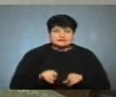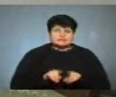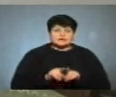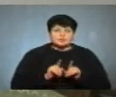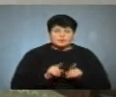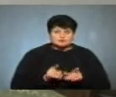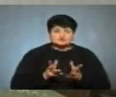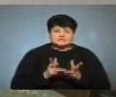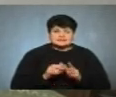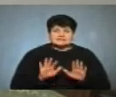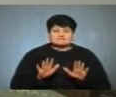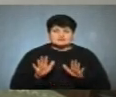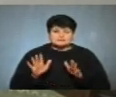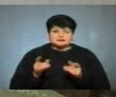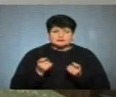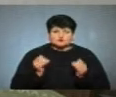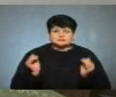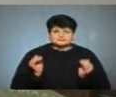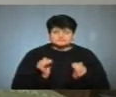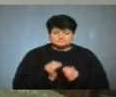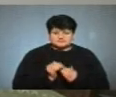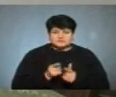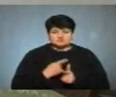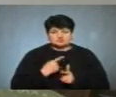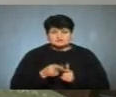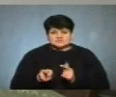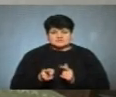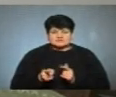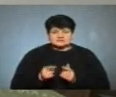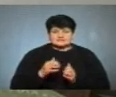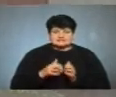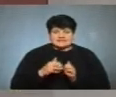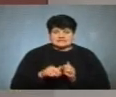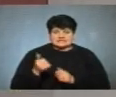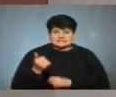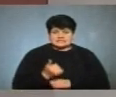кількість випадків дещо менша, ніж в середині тижня.